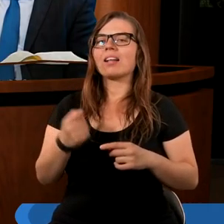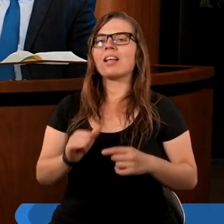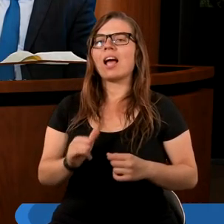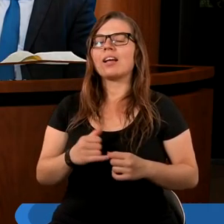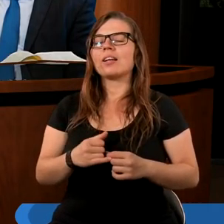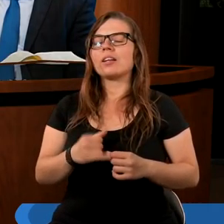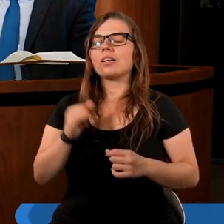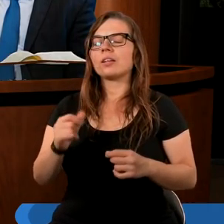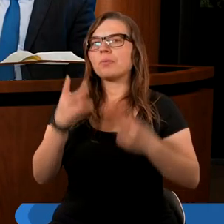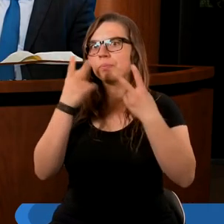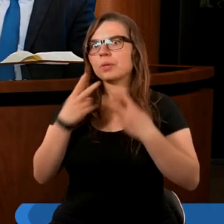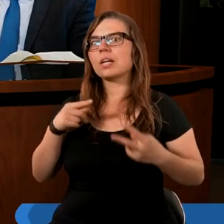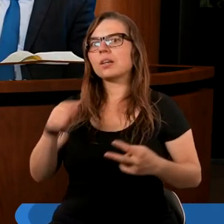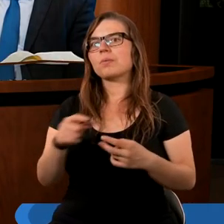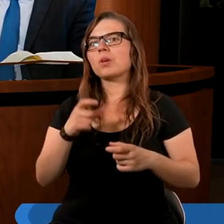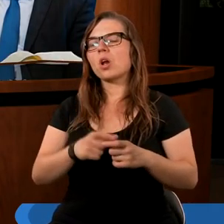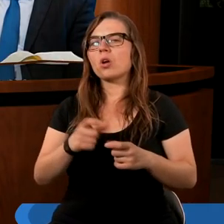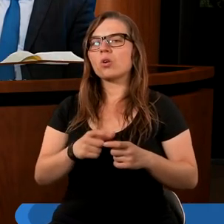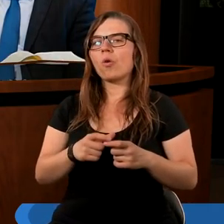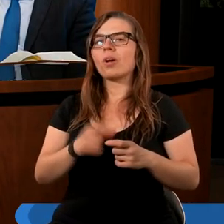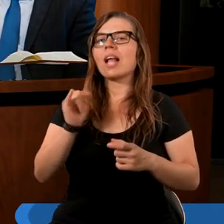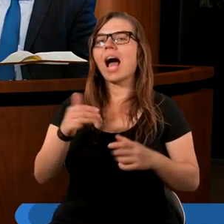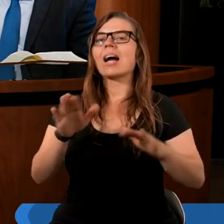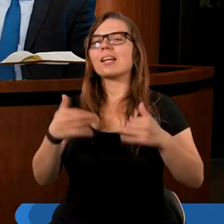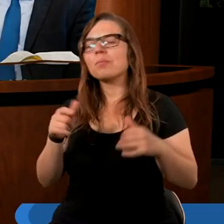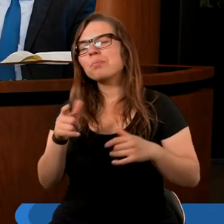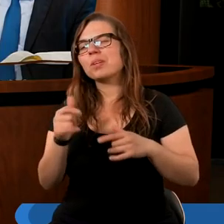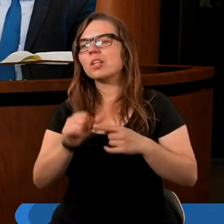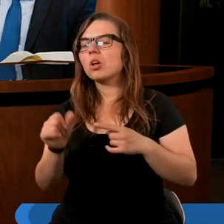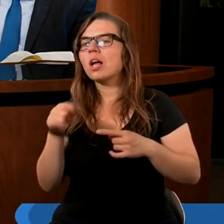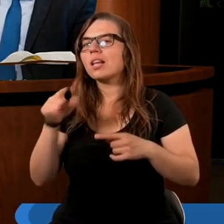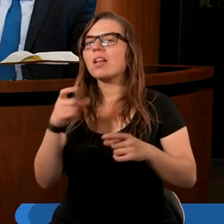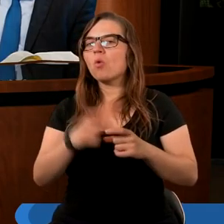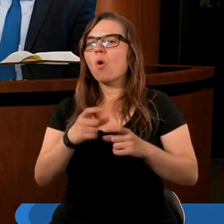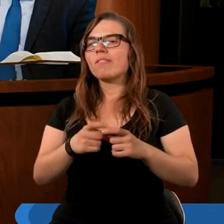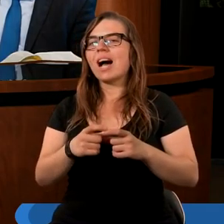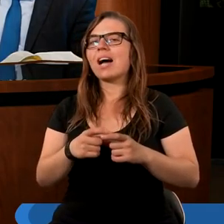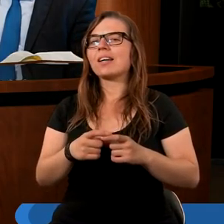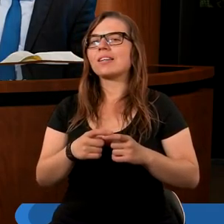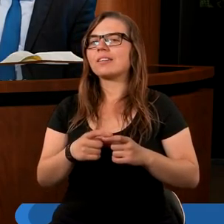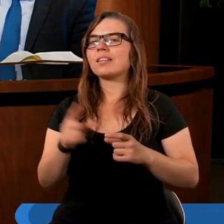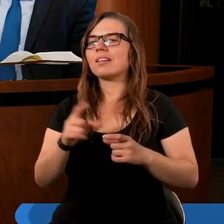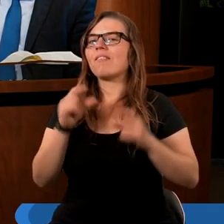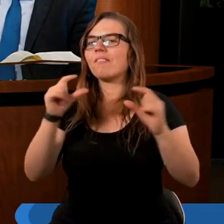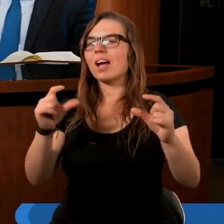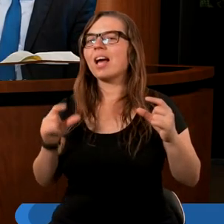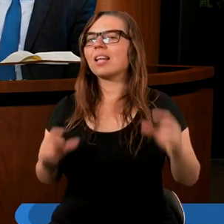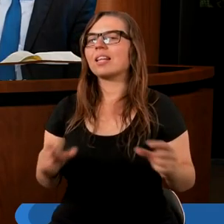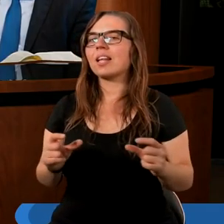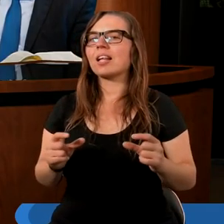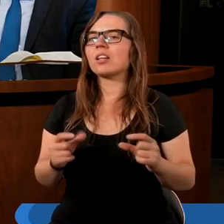przeczytajmy dosłownie, niech wybrzmią jeszcze raz te słowa. Werset